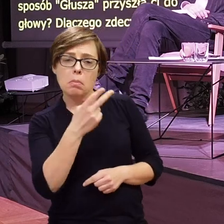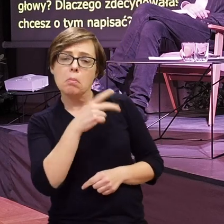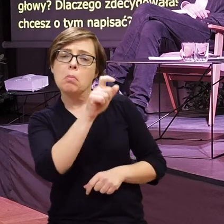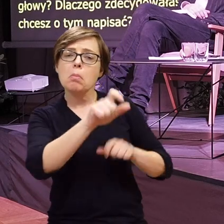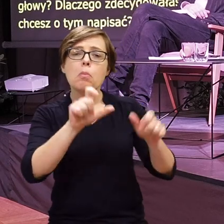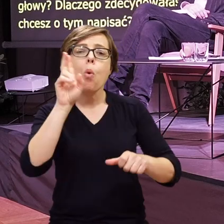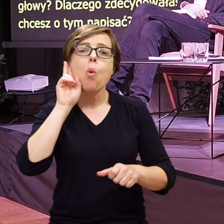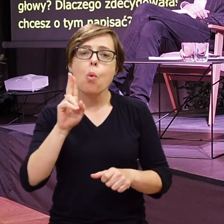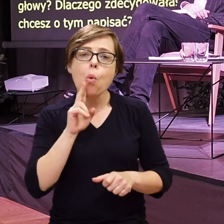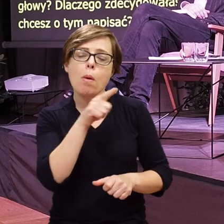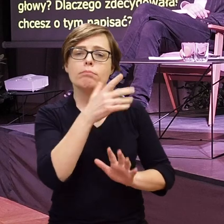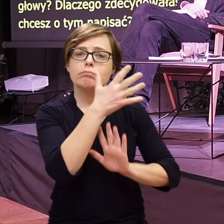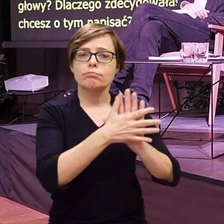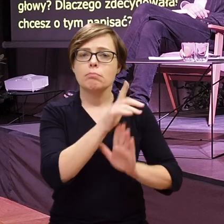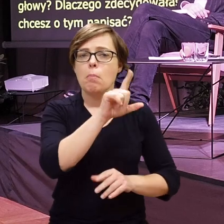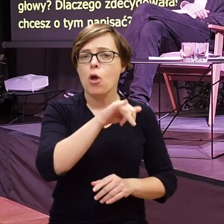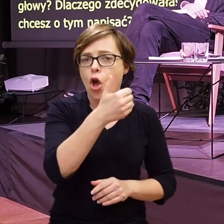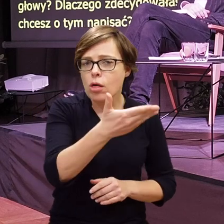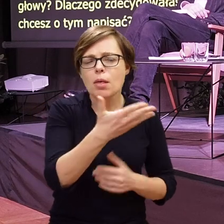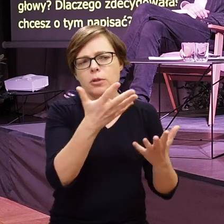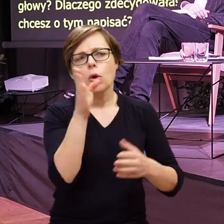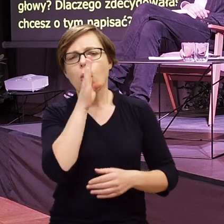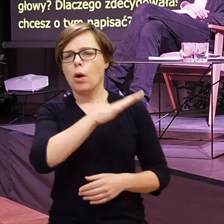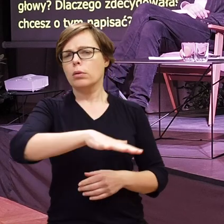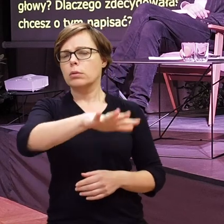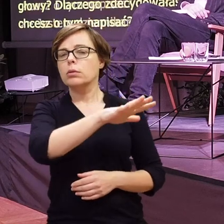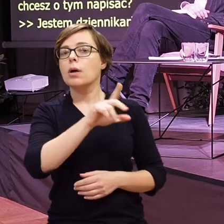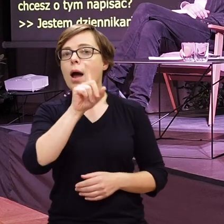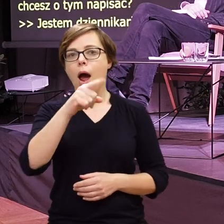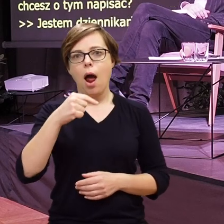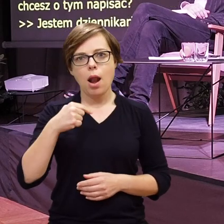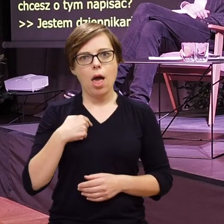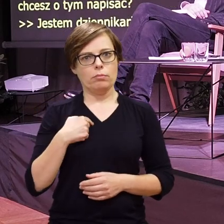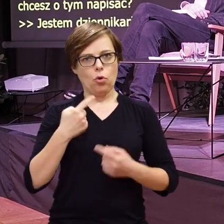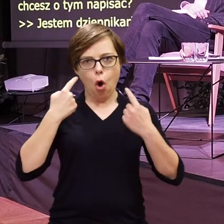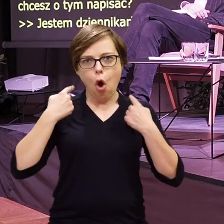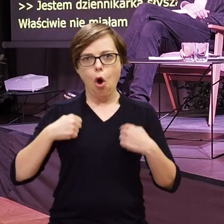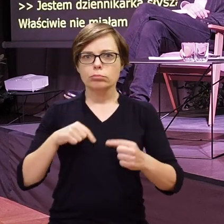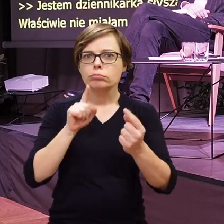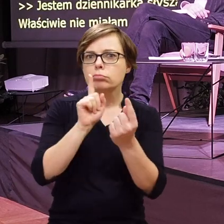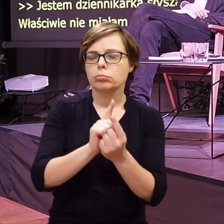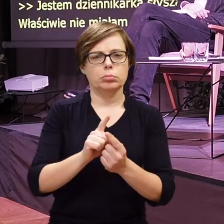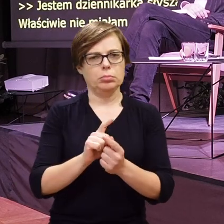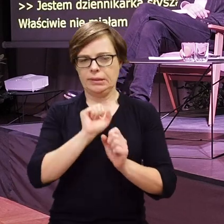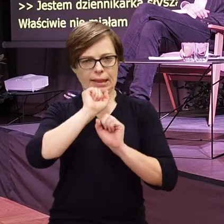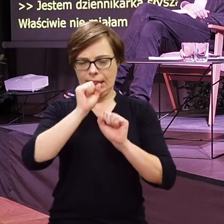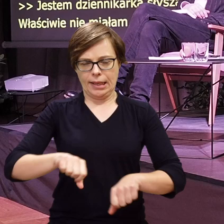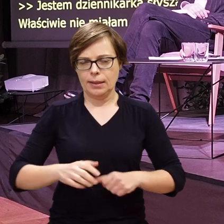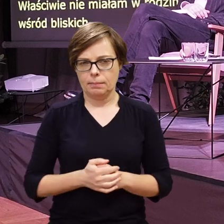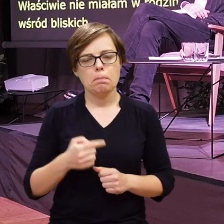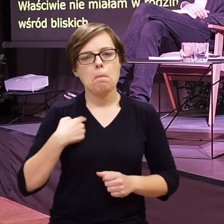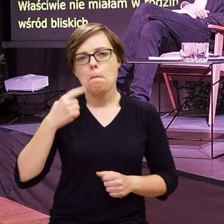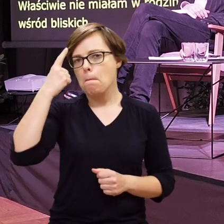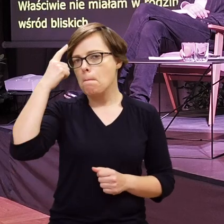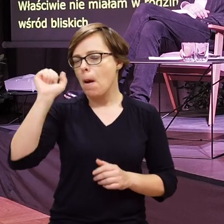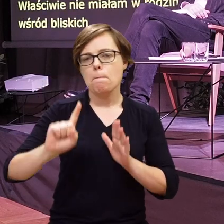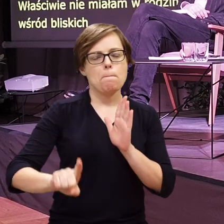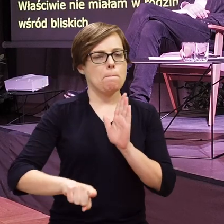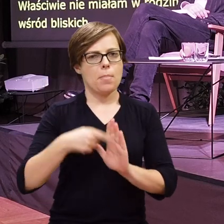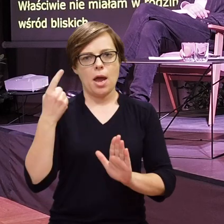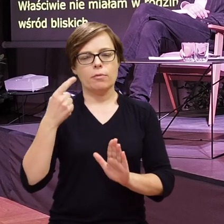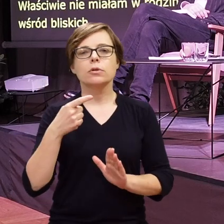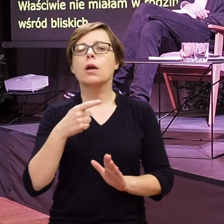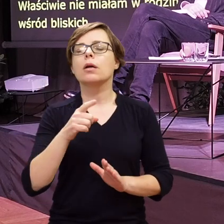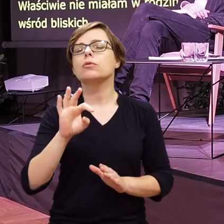głuche, które posługiwały się polskim językiem migowym gdzieś w przestrzeni publicznej, ale nigdy nie znałam nikogo takiego. Pamiętam to pierwsze